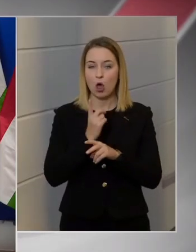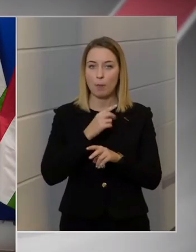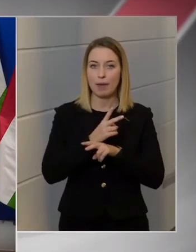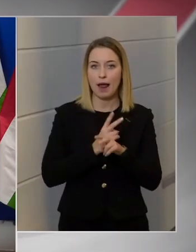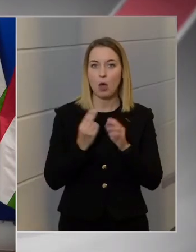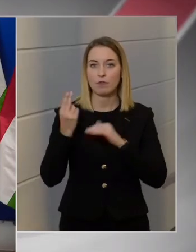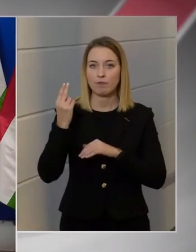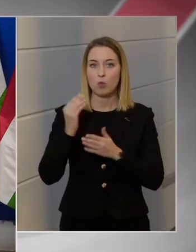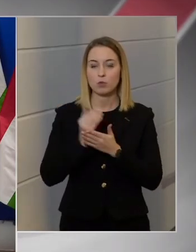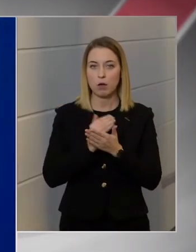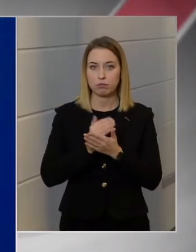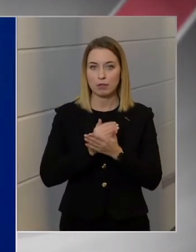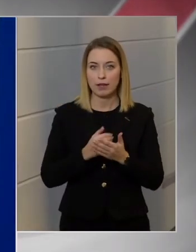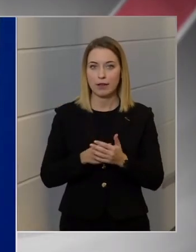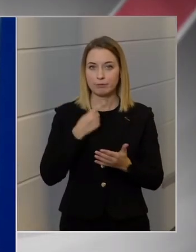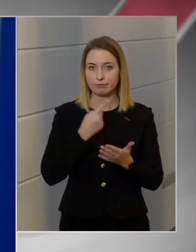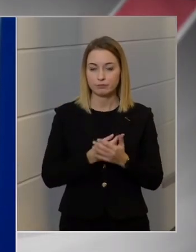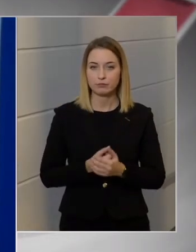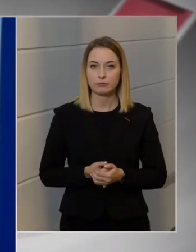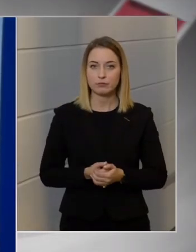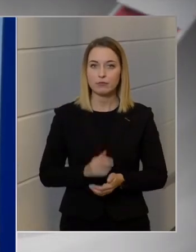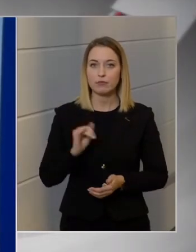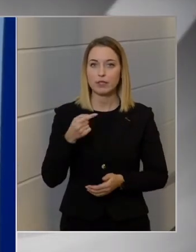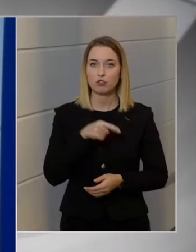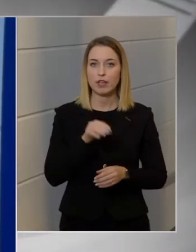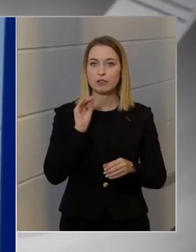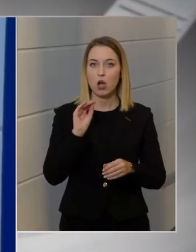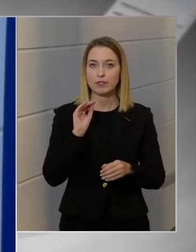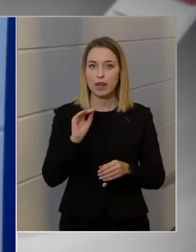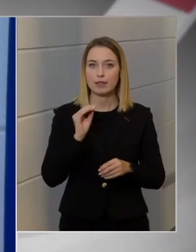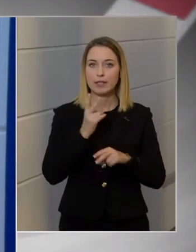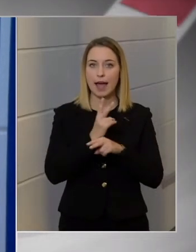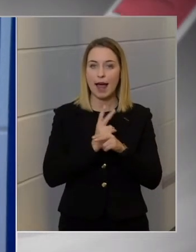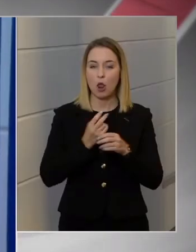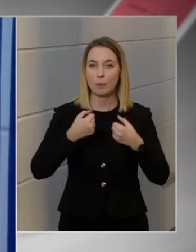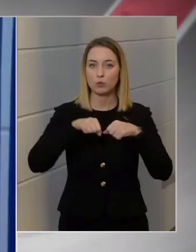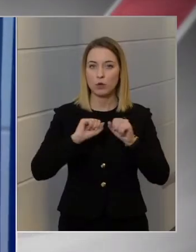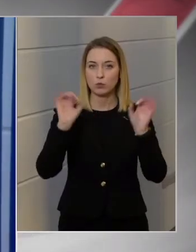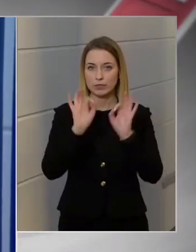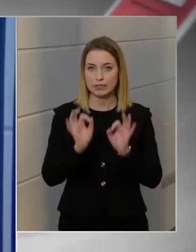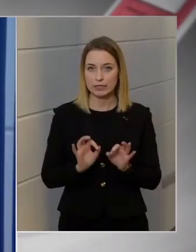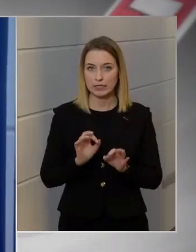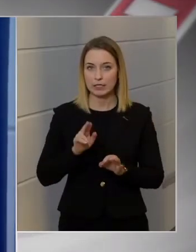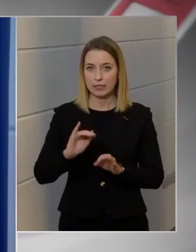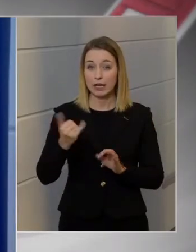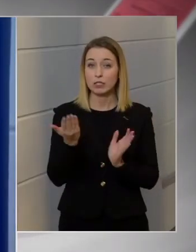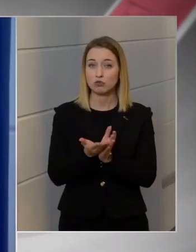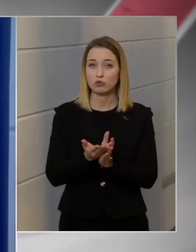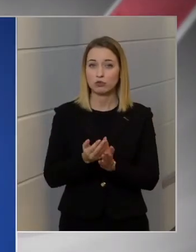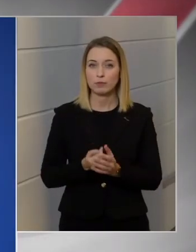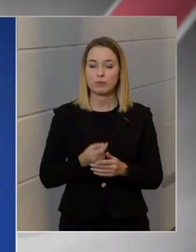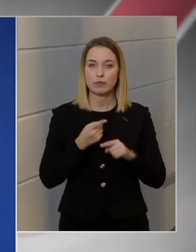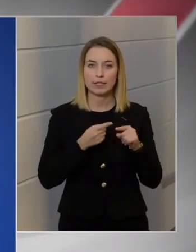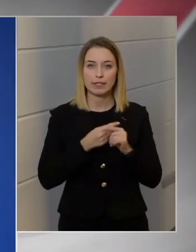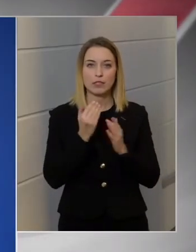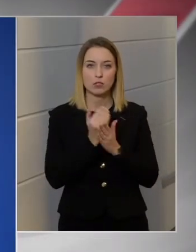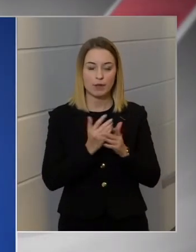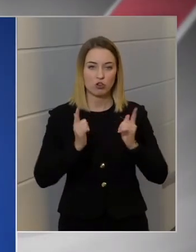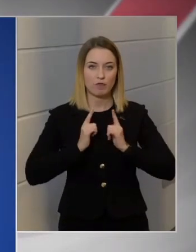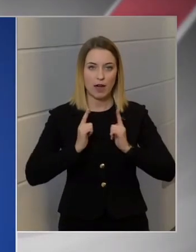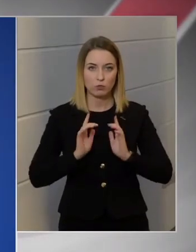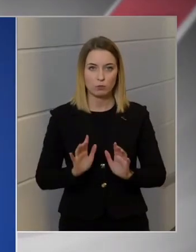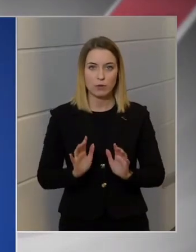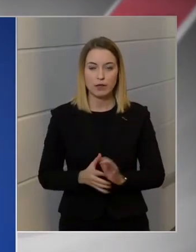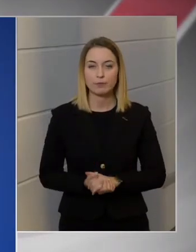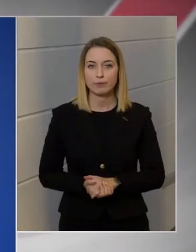főszabályként érvényesteni fog. És ez azt jelenti, hogy az állami tulajdonú cégekre is vonatkozik? A részletszabályozást várjuk